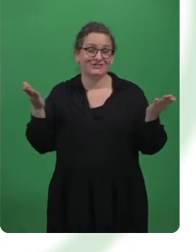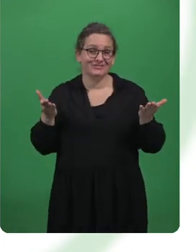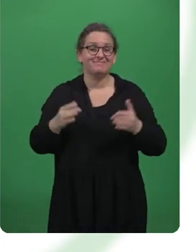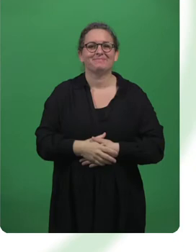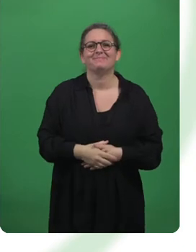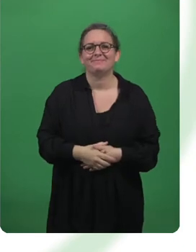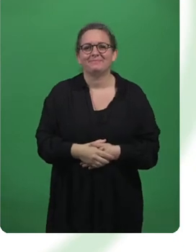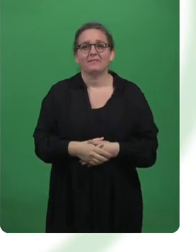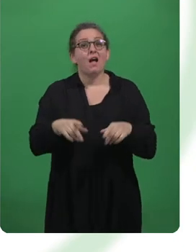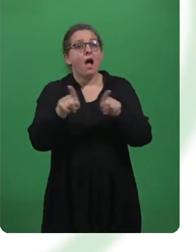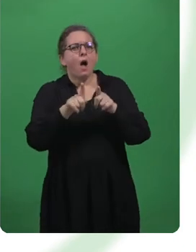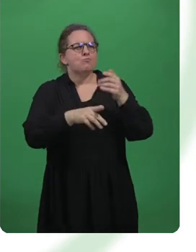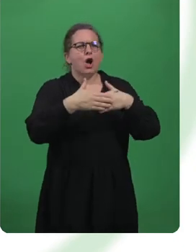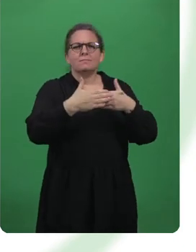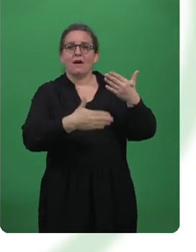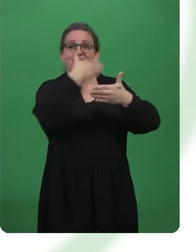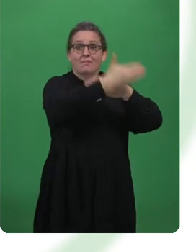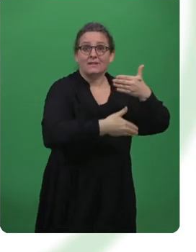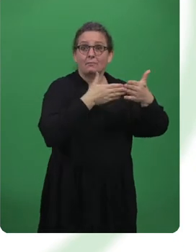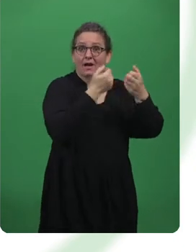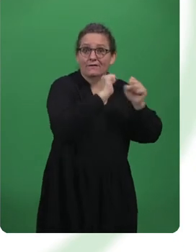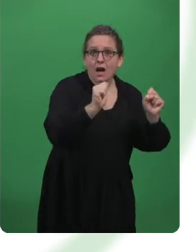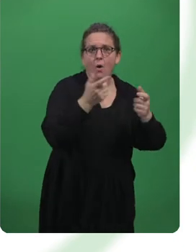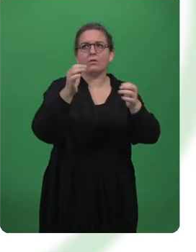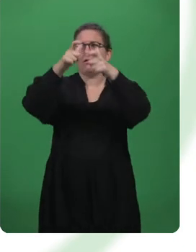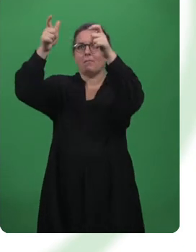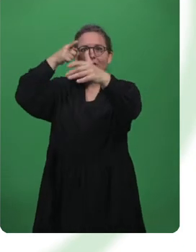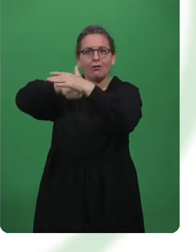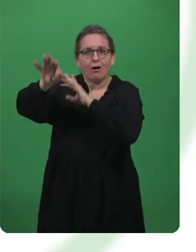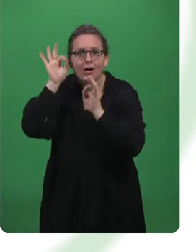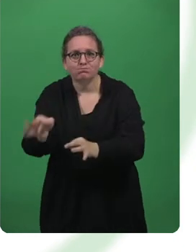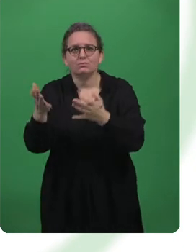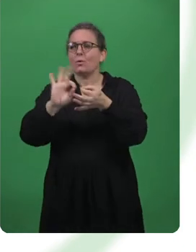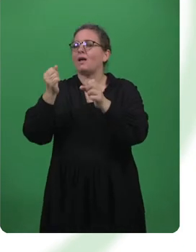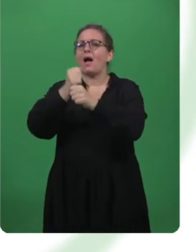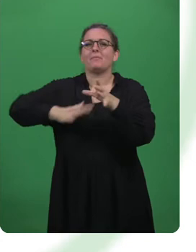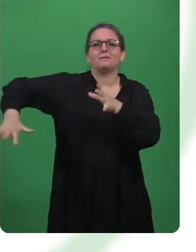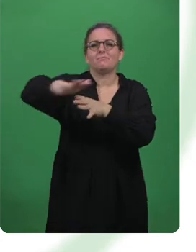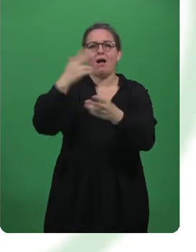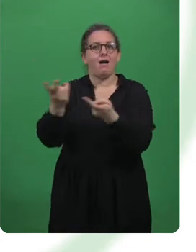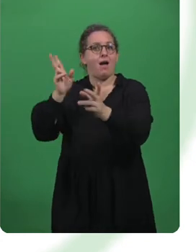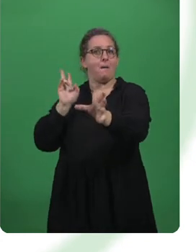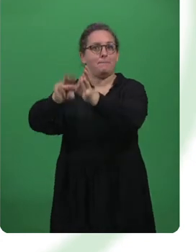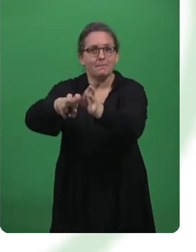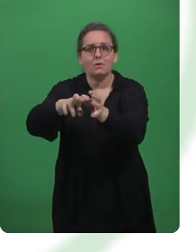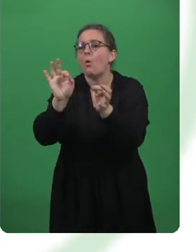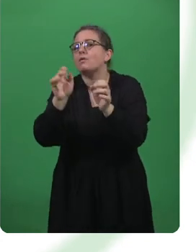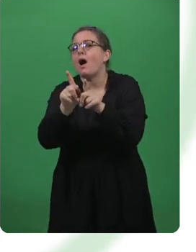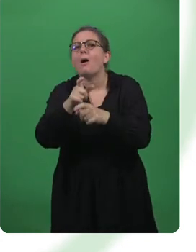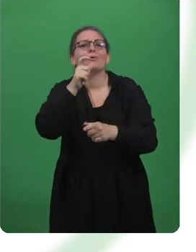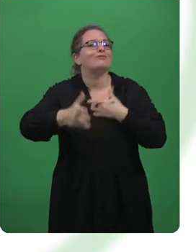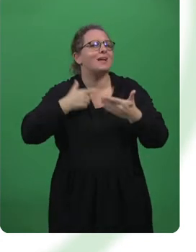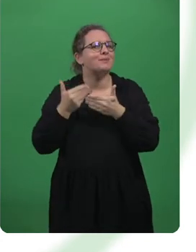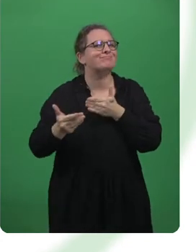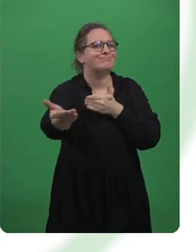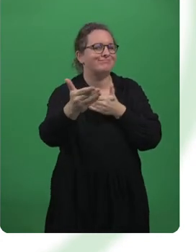möglich machen es immer die Menschen. Das gilt für Webseiten, die barrierefrei sind. Das gilt für Zugänge in Gebäude.